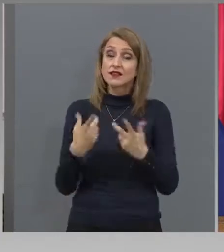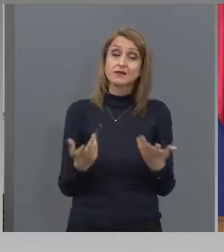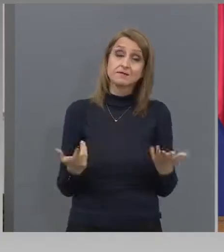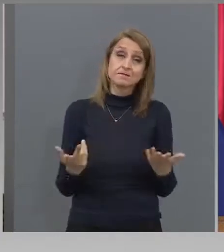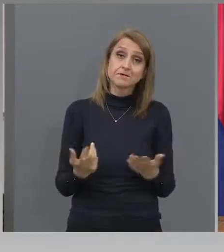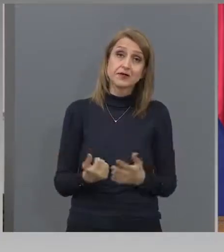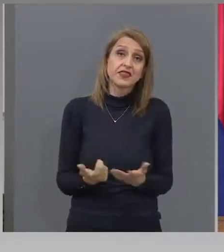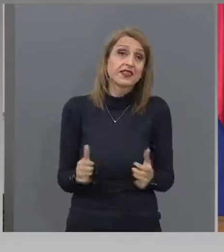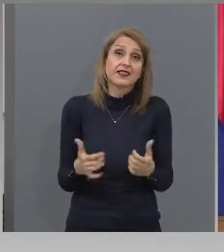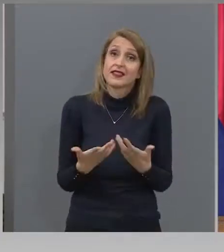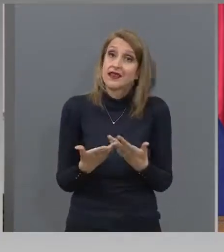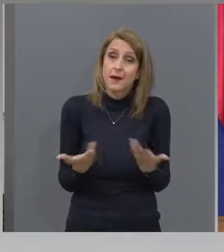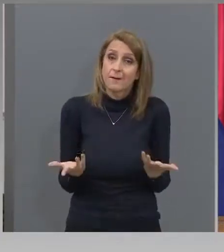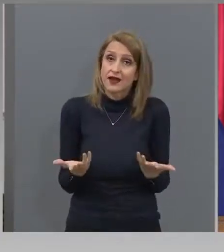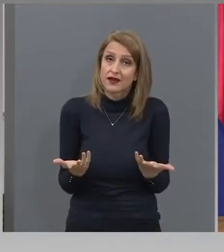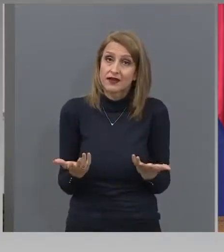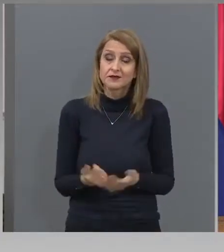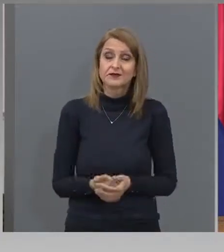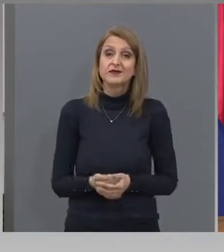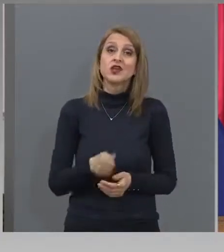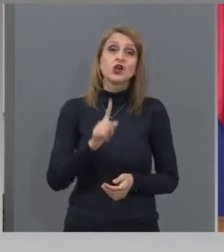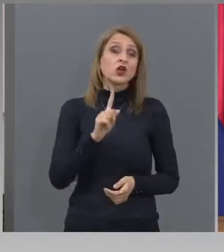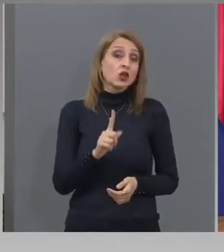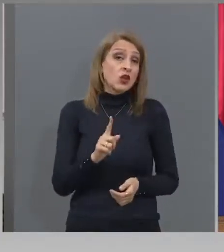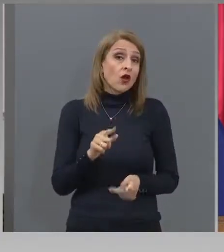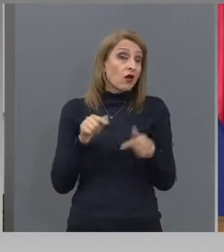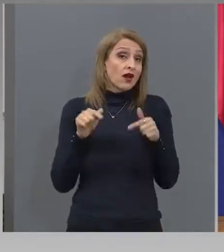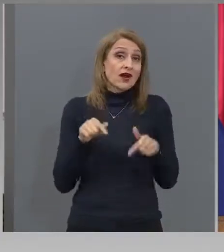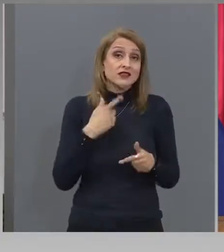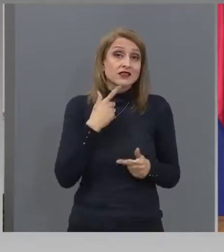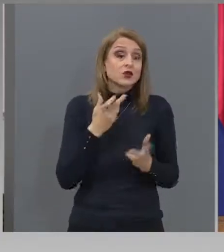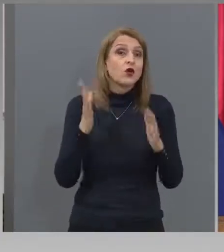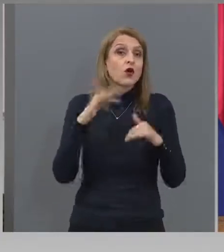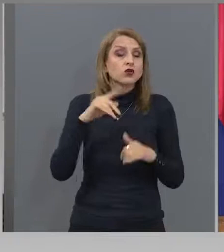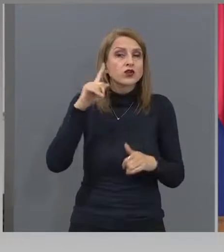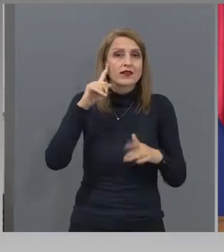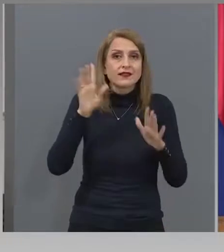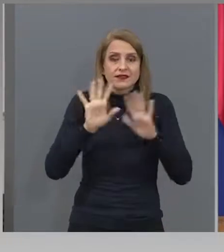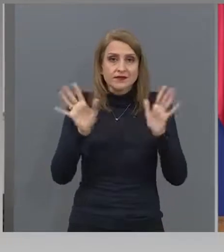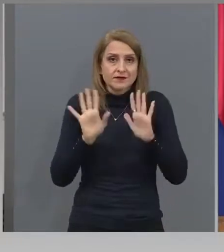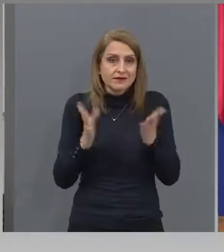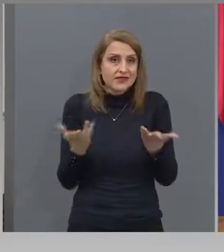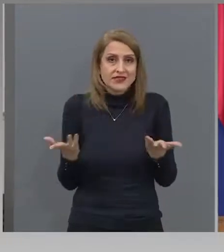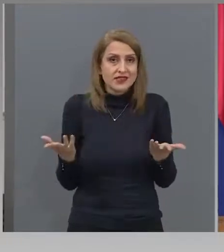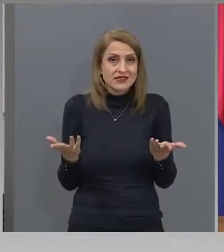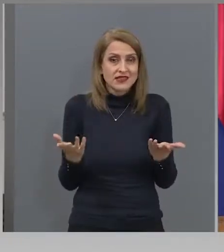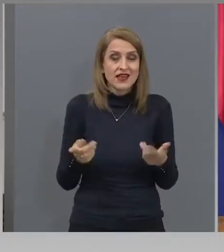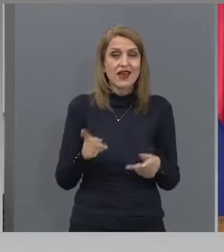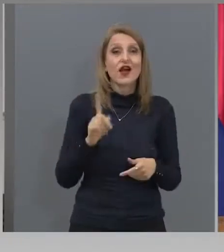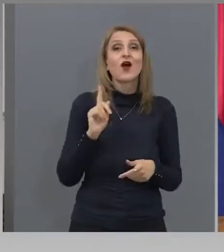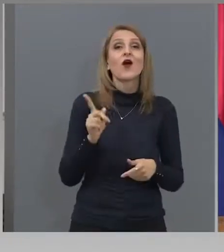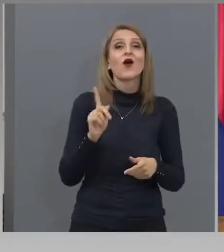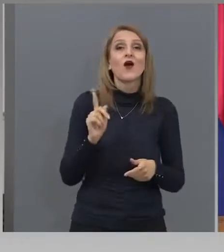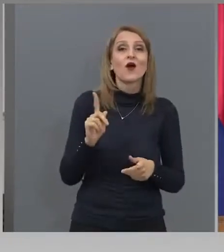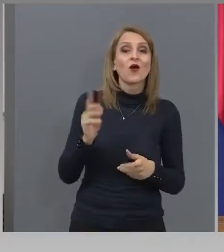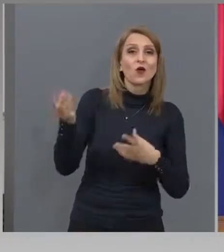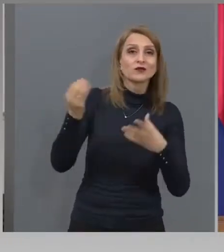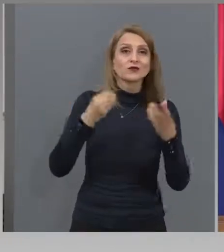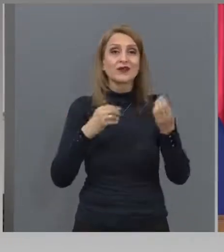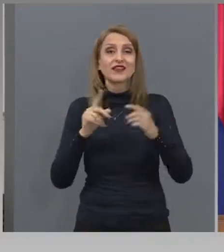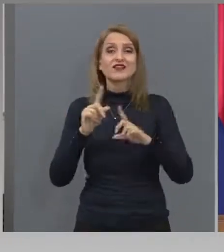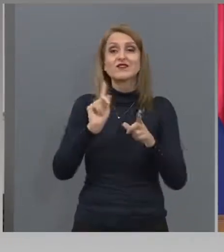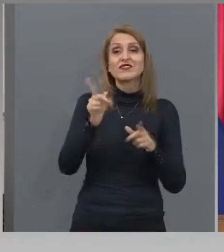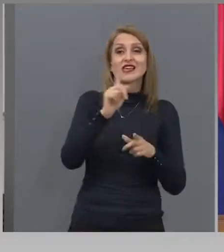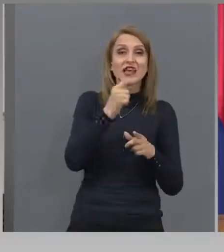няма ги. Но това е, защото още не се знае кой е надежден и кой не. И всеки го е страх да